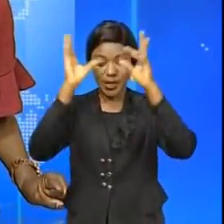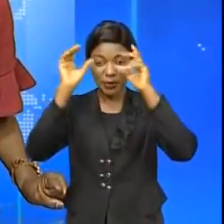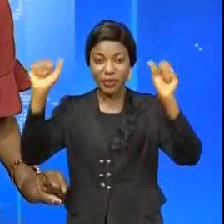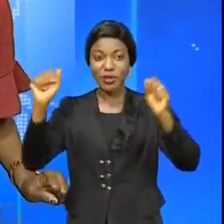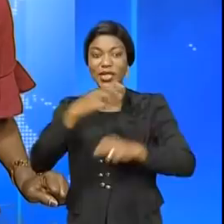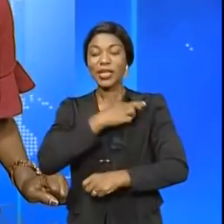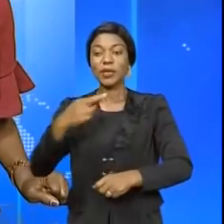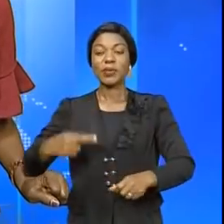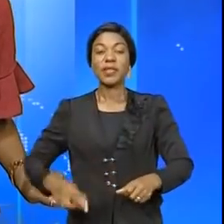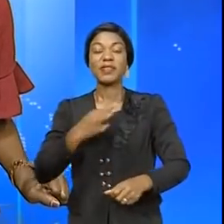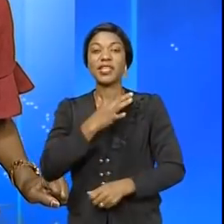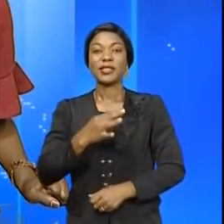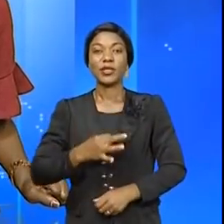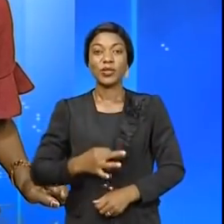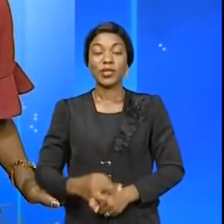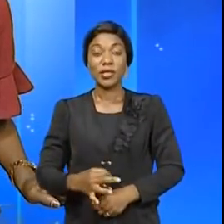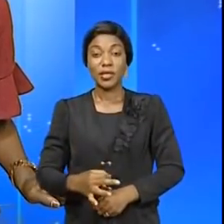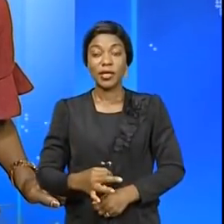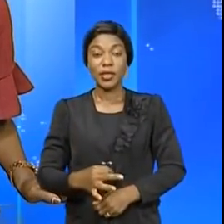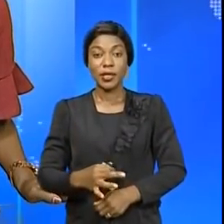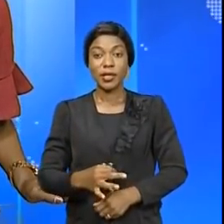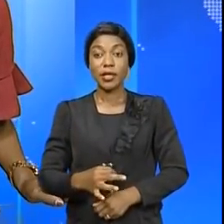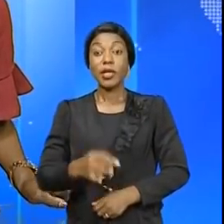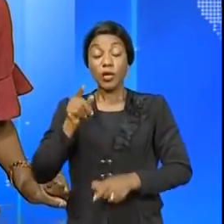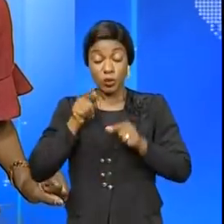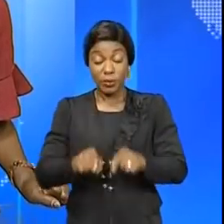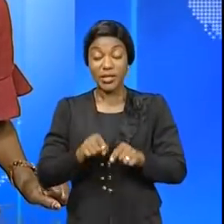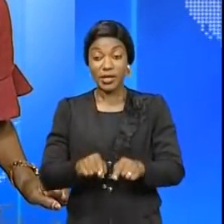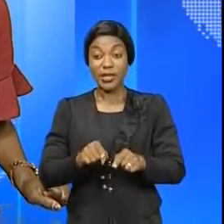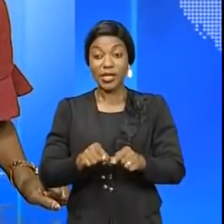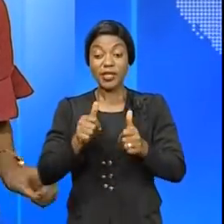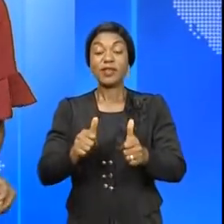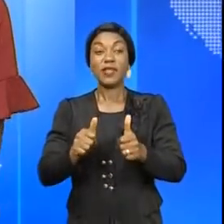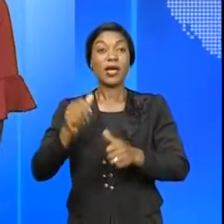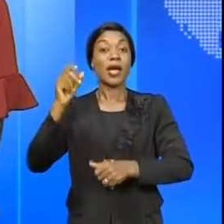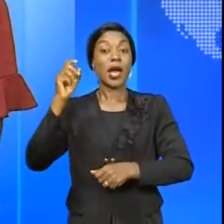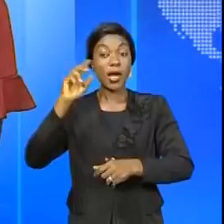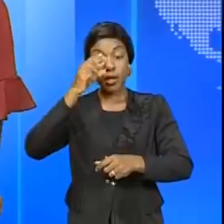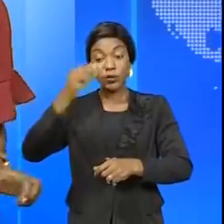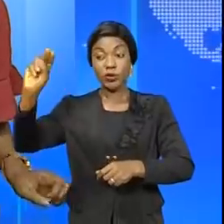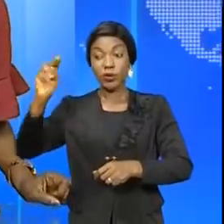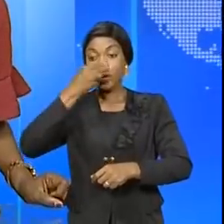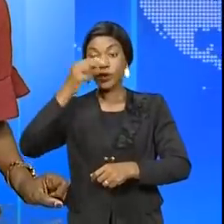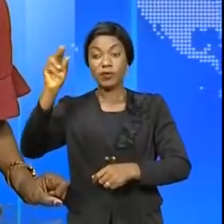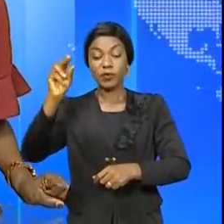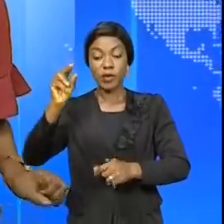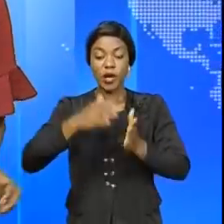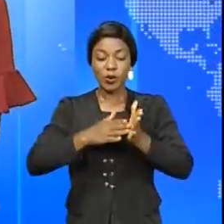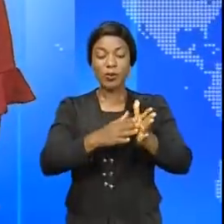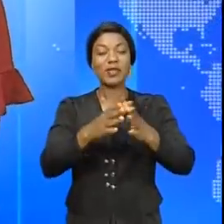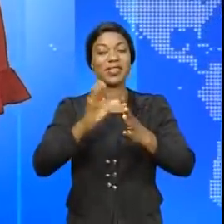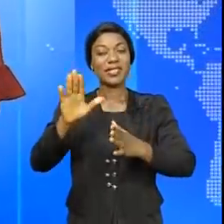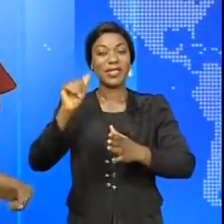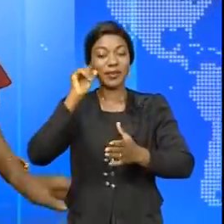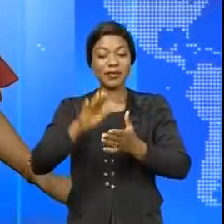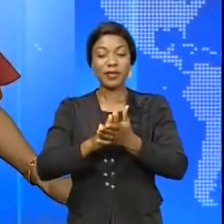de la République, Félix-Antoine Tisekedi-Chulombo, séjourne à Goma, dans la province du Nord, qui vous accompagne de la